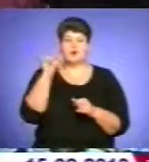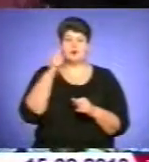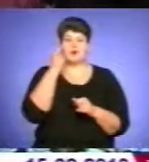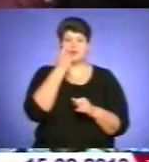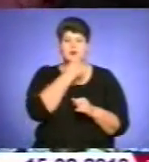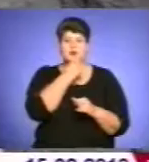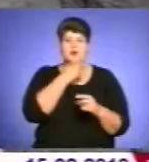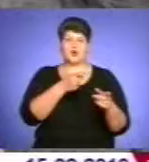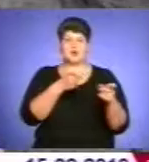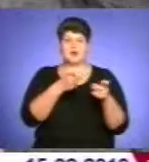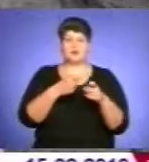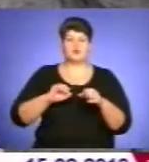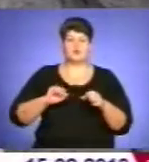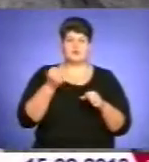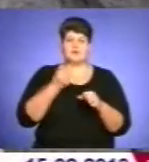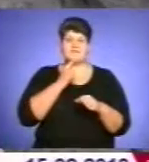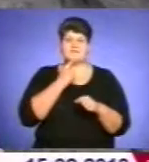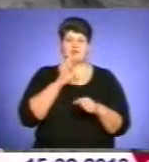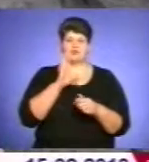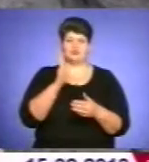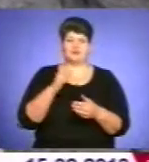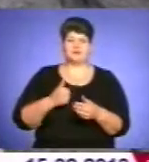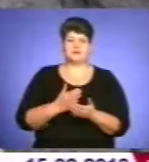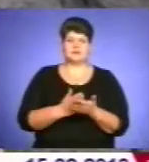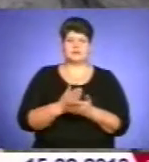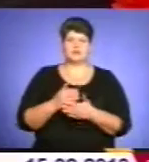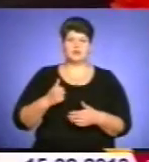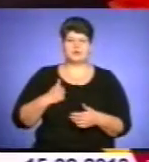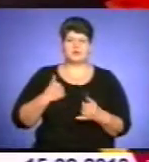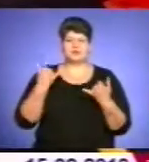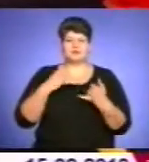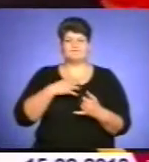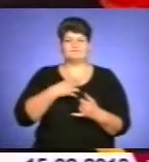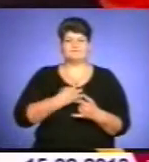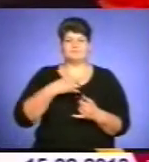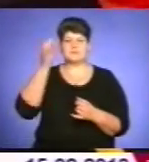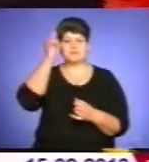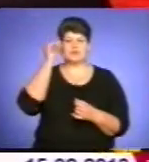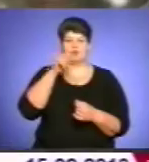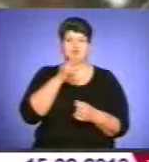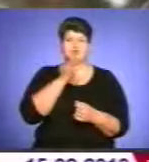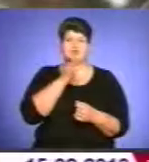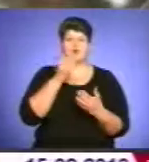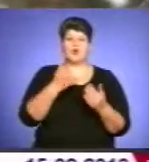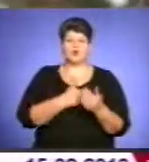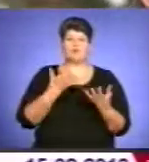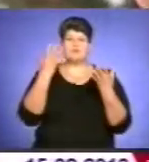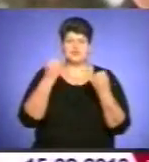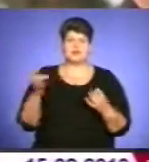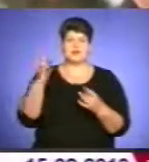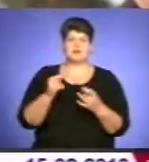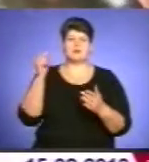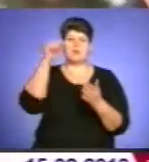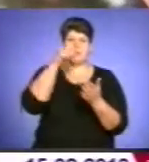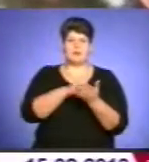розстріляють друзів і як важко буде служити. Нині із Сумом згадує той час. Каже, хотів би ще раз потрапити в Афганістан,